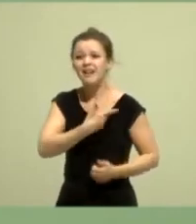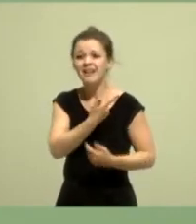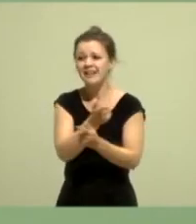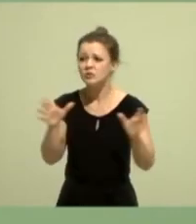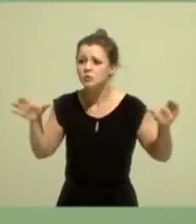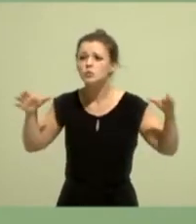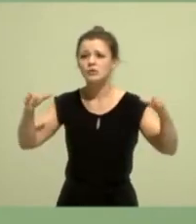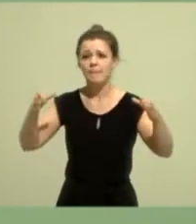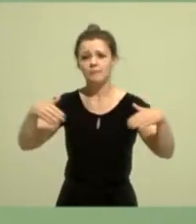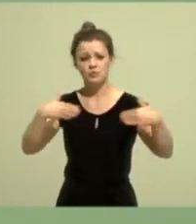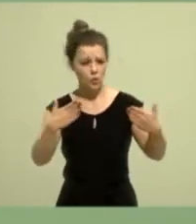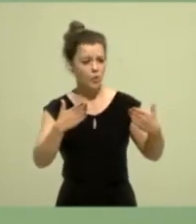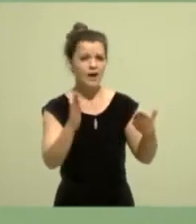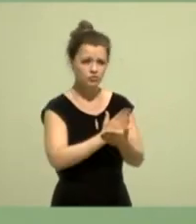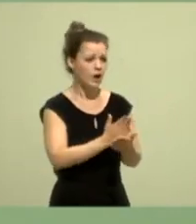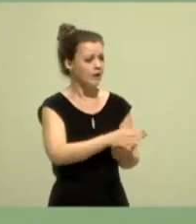darauf freue ich mich.